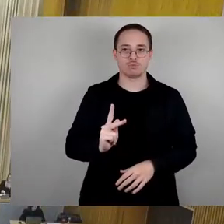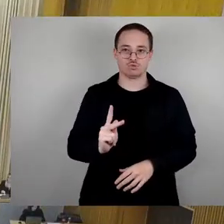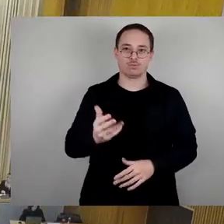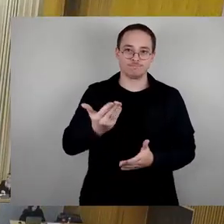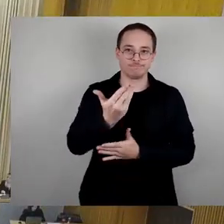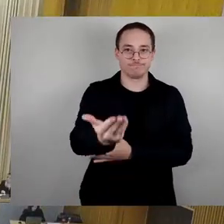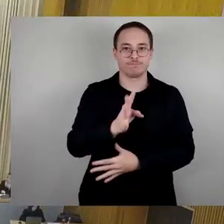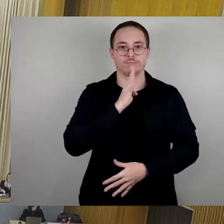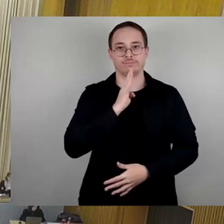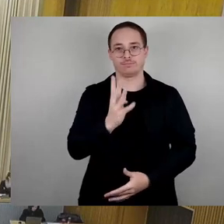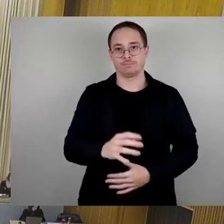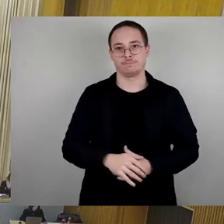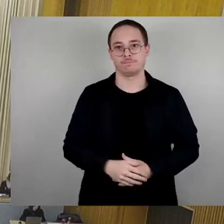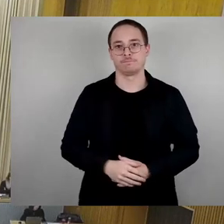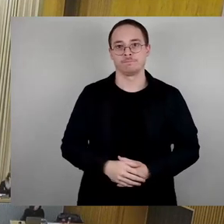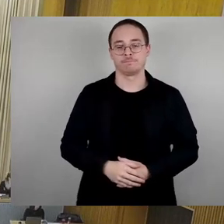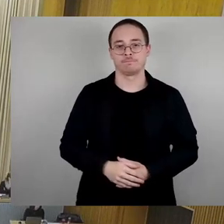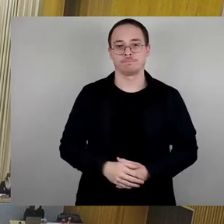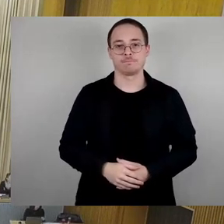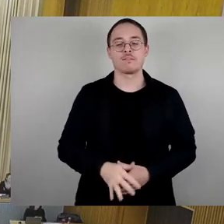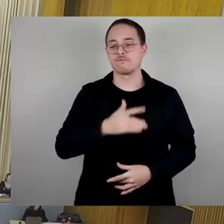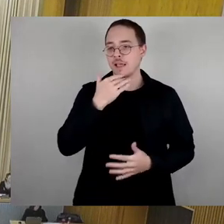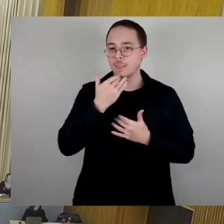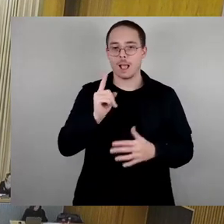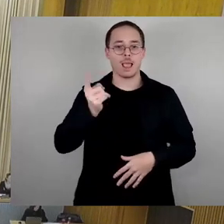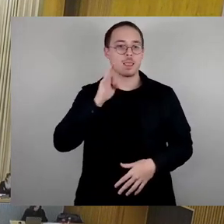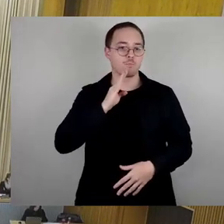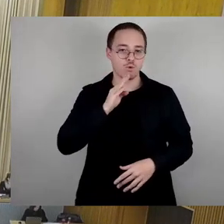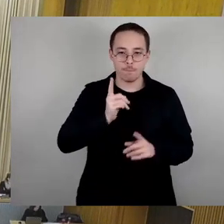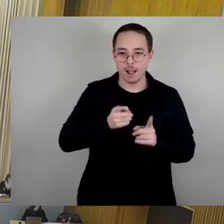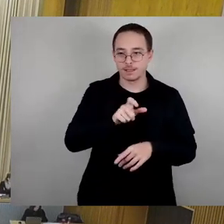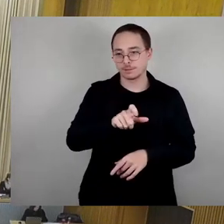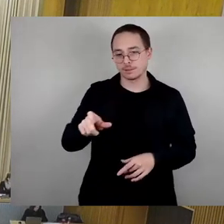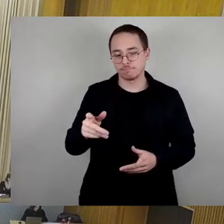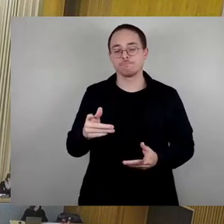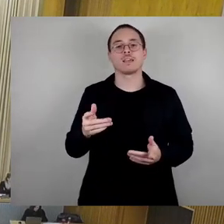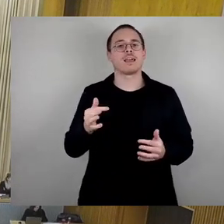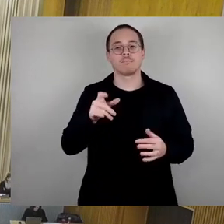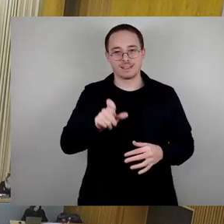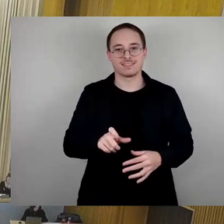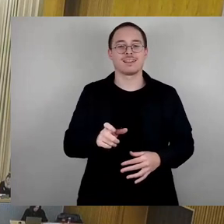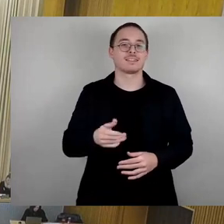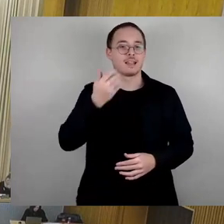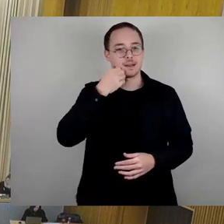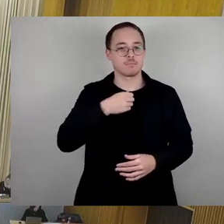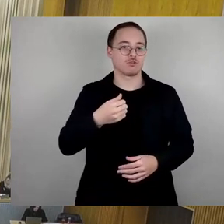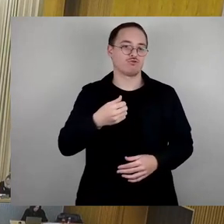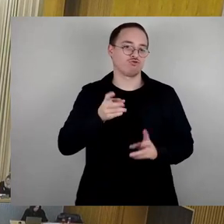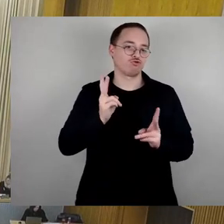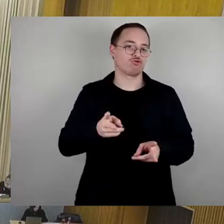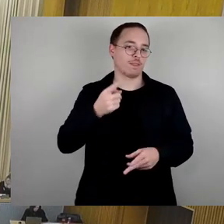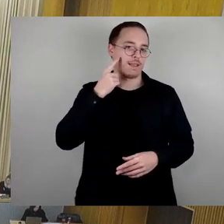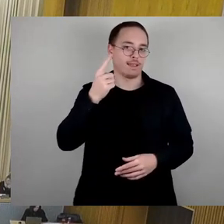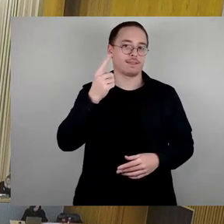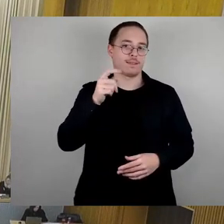Vielen Dank, erster Bürgermeister, meine sehr verehrte Damen und Herren Stadträte. Lassen Sie mich nochmal einen kleinen Schritt